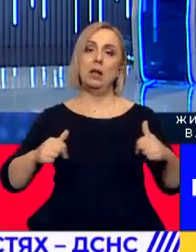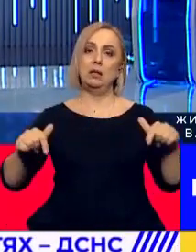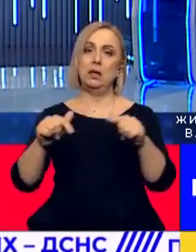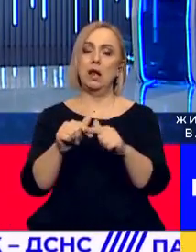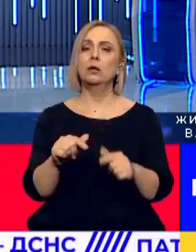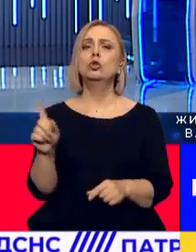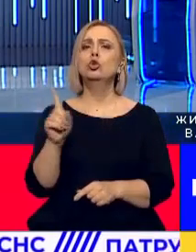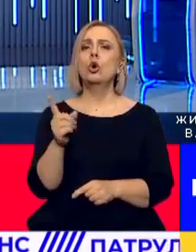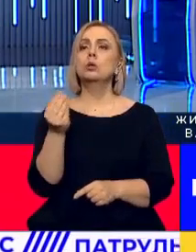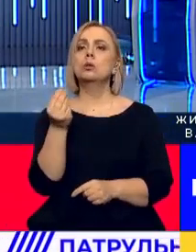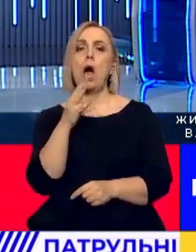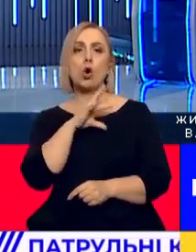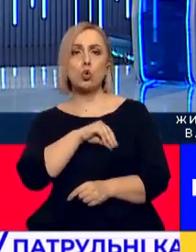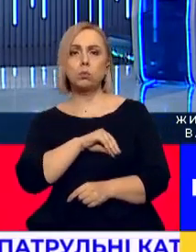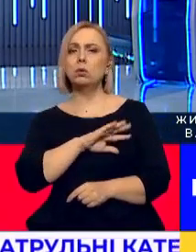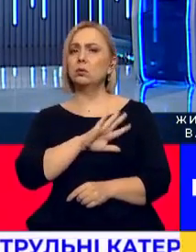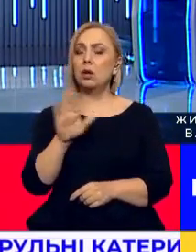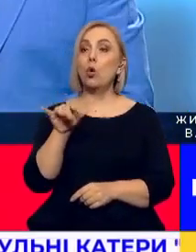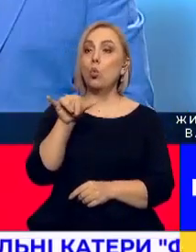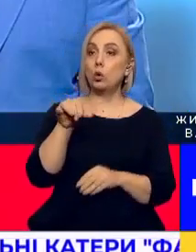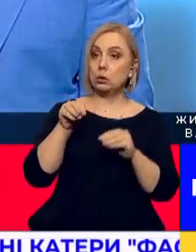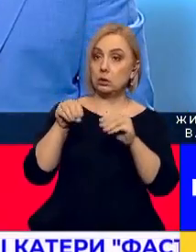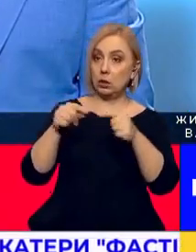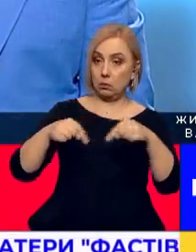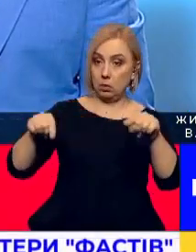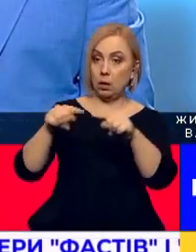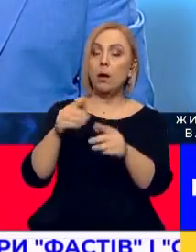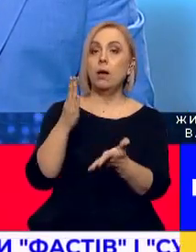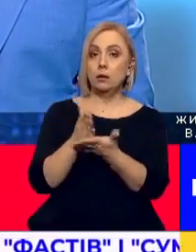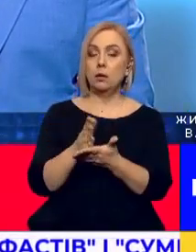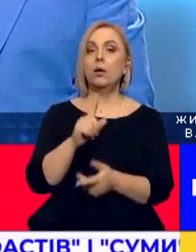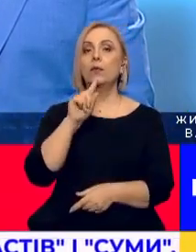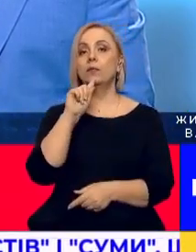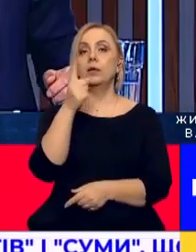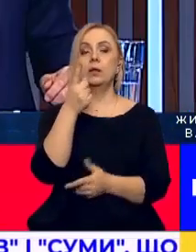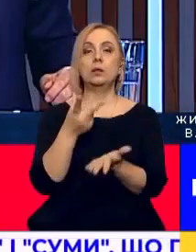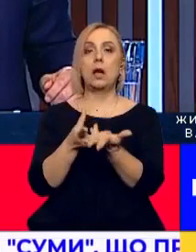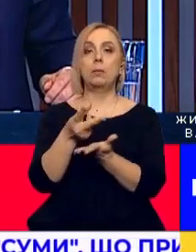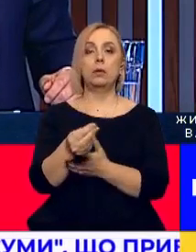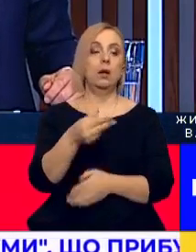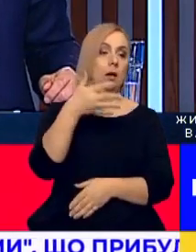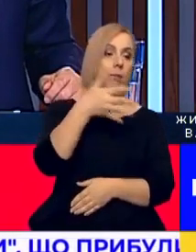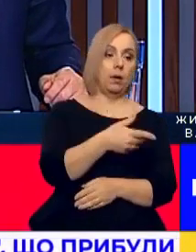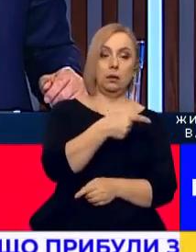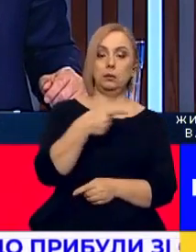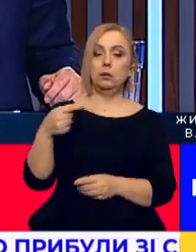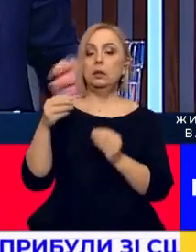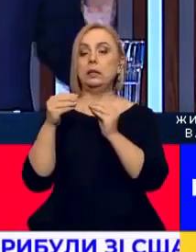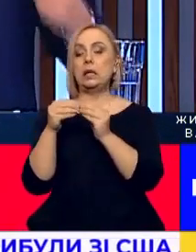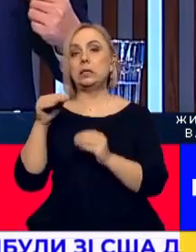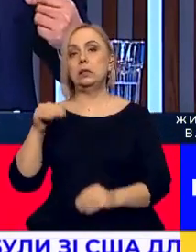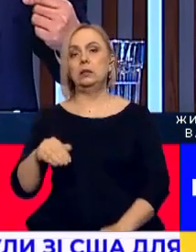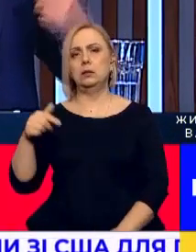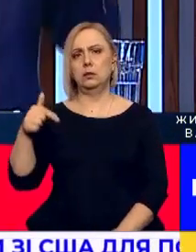на тій земельній ділянці. У тебе є земельна ділянка, в рік заплати від 5 до 10 тисяч гривень. Хто в селі буде платити такі